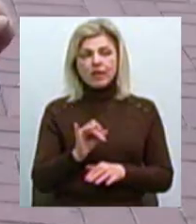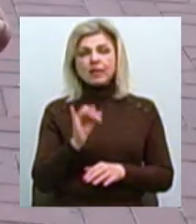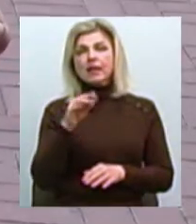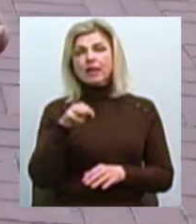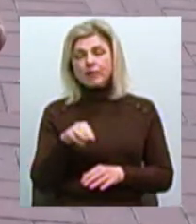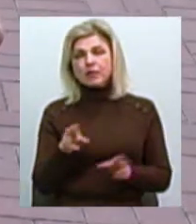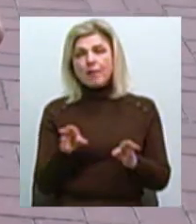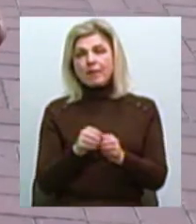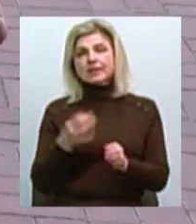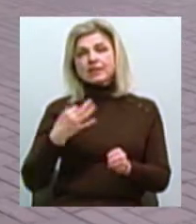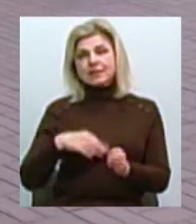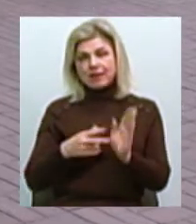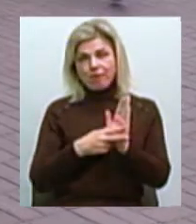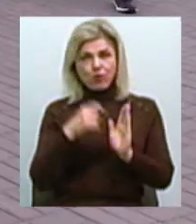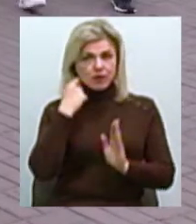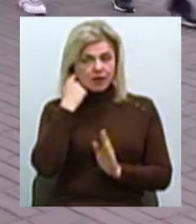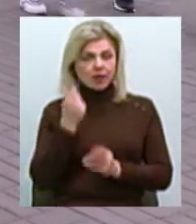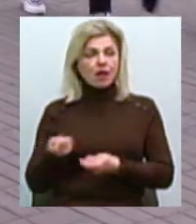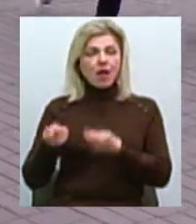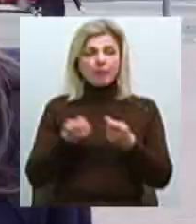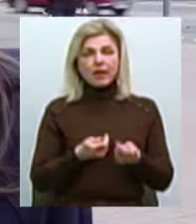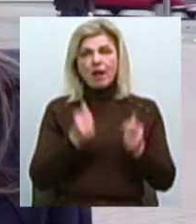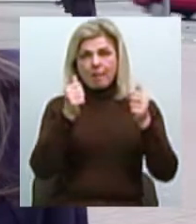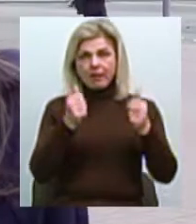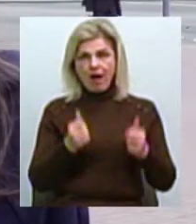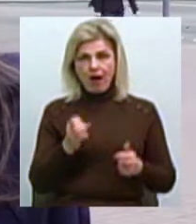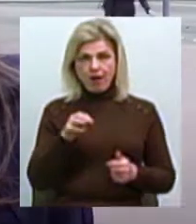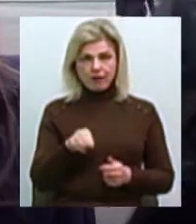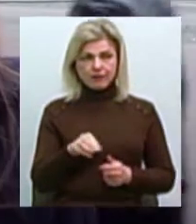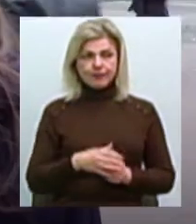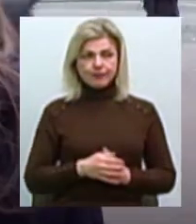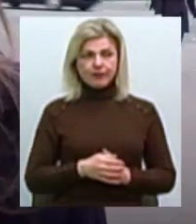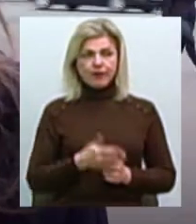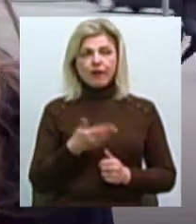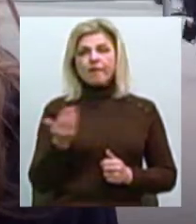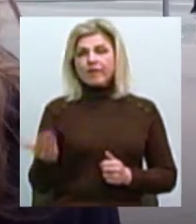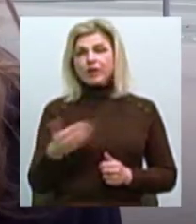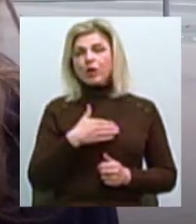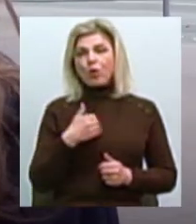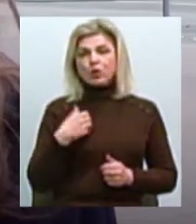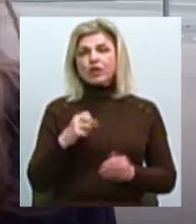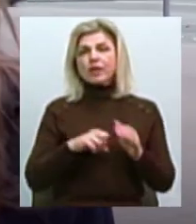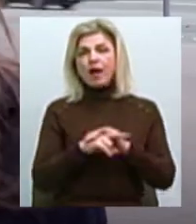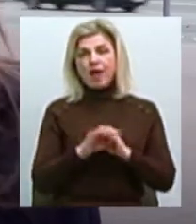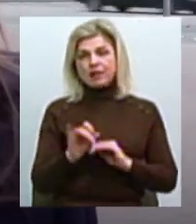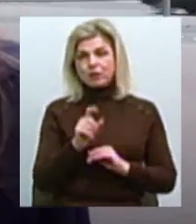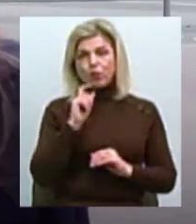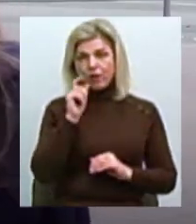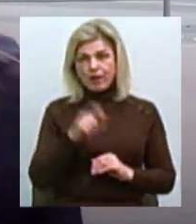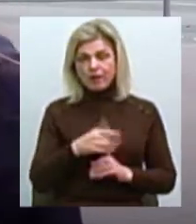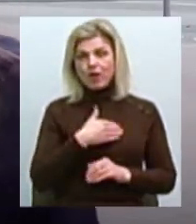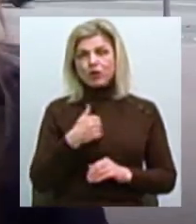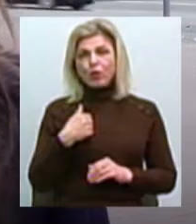восьмирічним сином Михайлом Принесли з собою плакат Він не хоче тікати, як він каже, не з України, не хоче